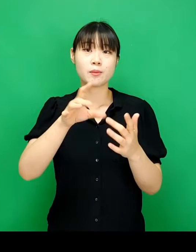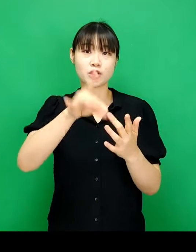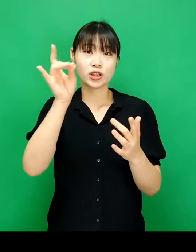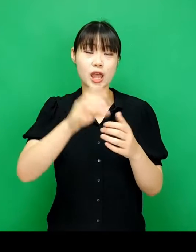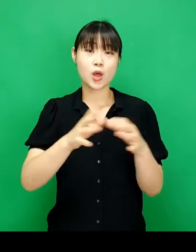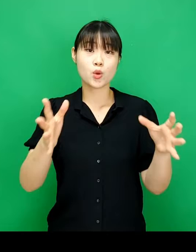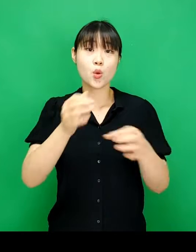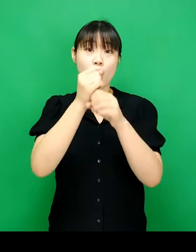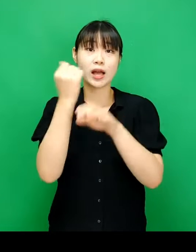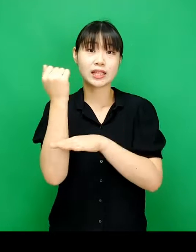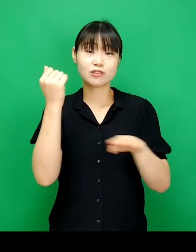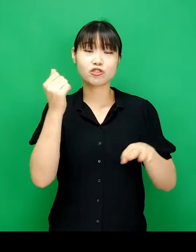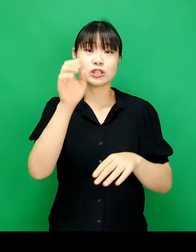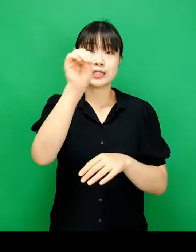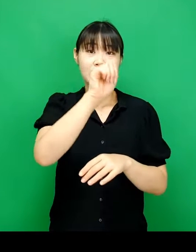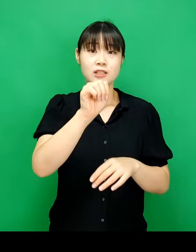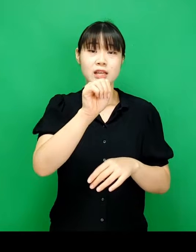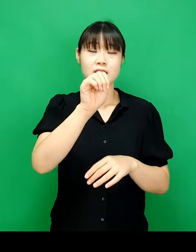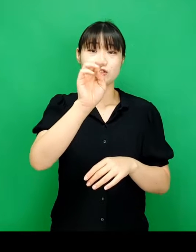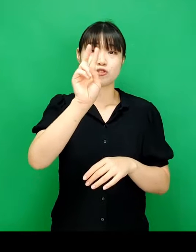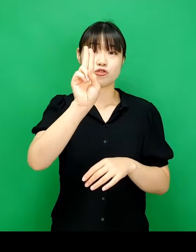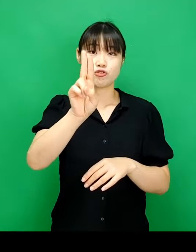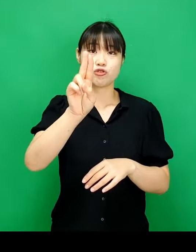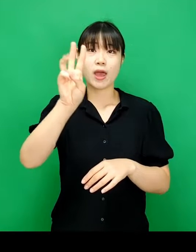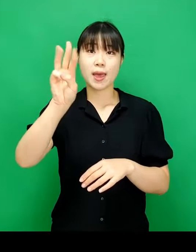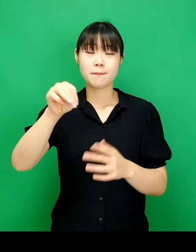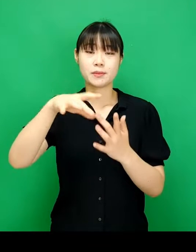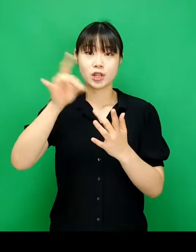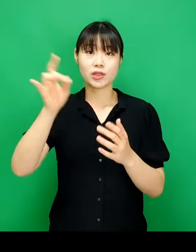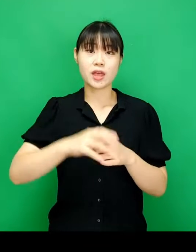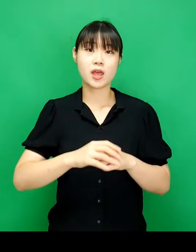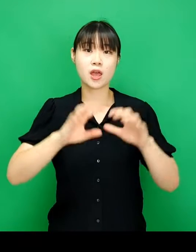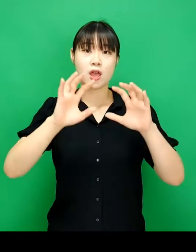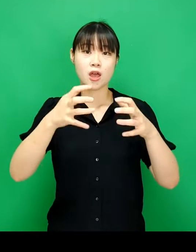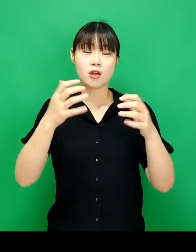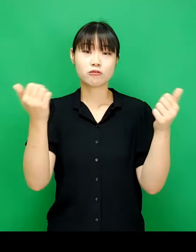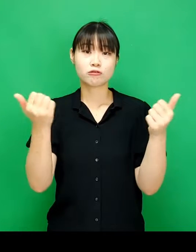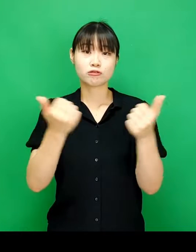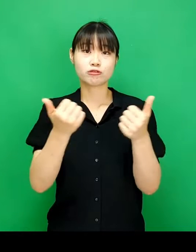요약 기준은 썸으로 선택합니다